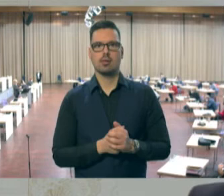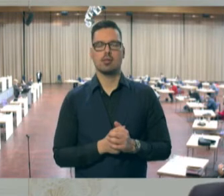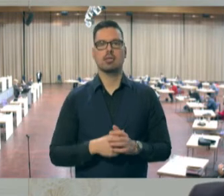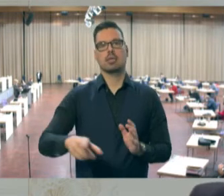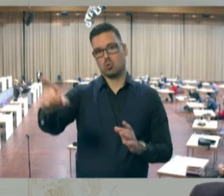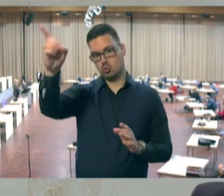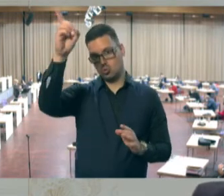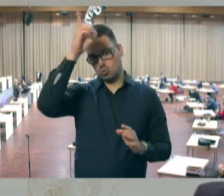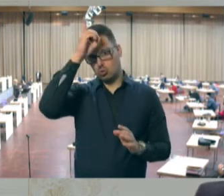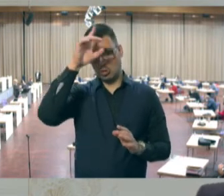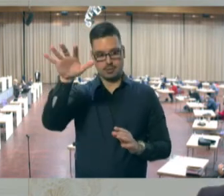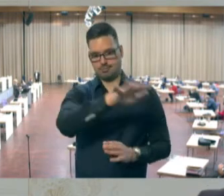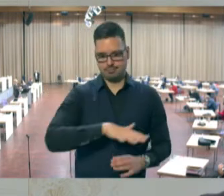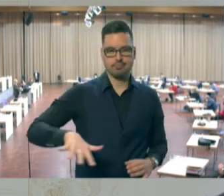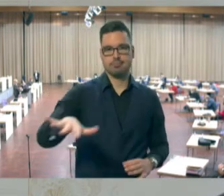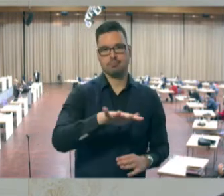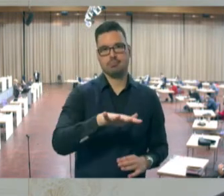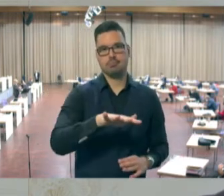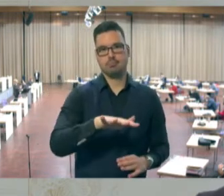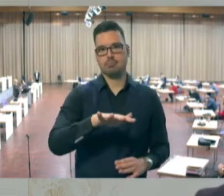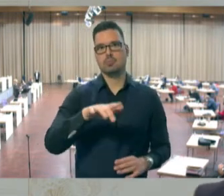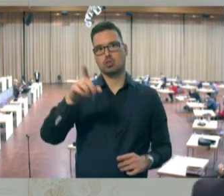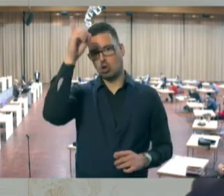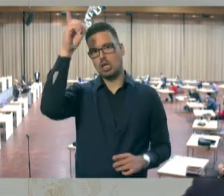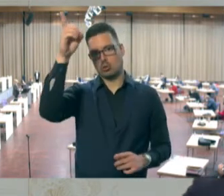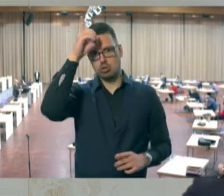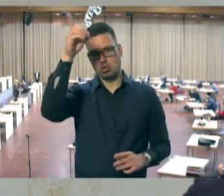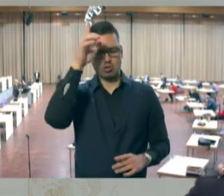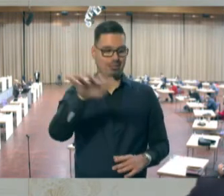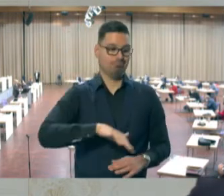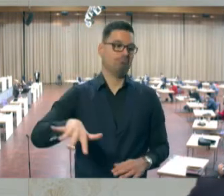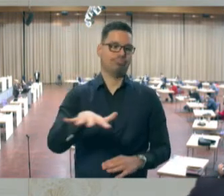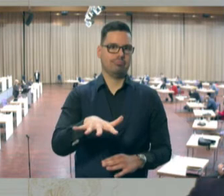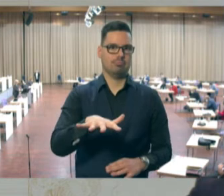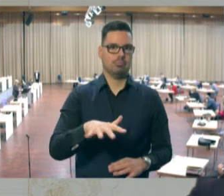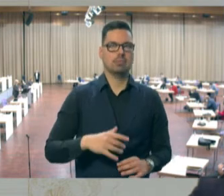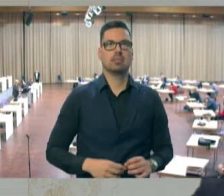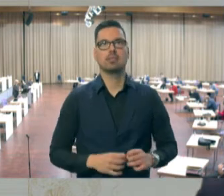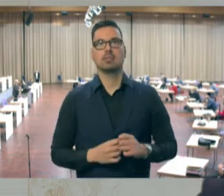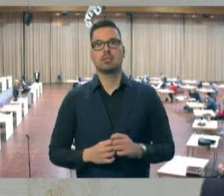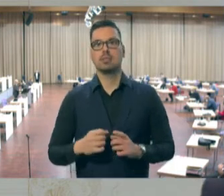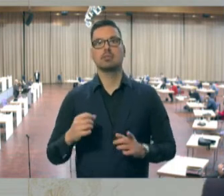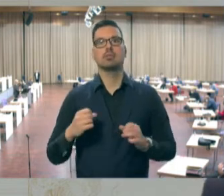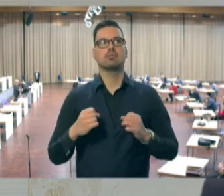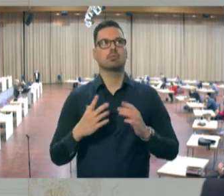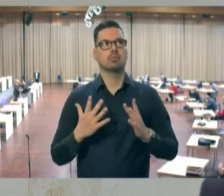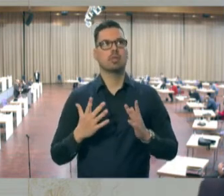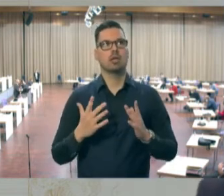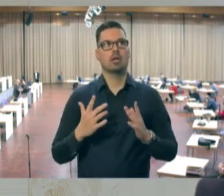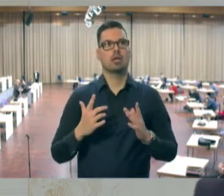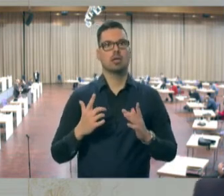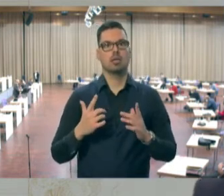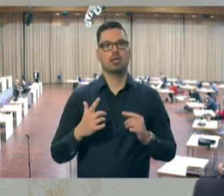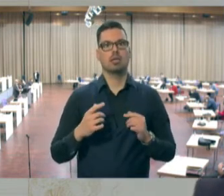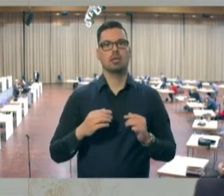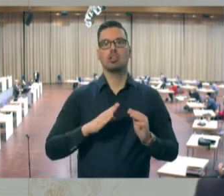in Deutschland muss, in Deutschland ist diese Zahl, in Deutschland. So, dann ist den Leuten allmählich gedämmert, dass das in Schleswig